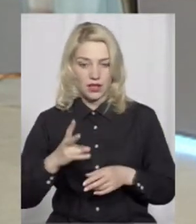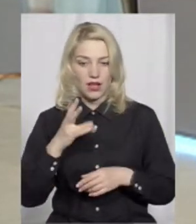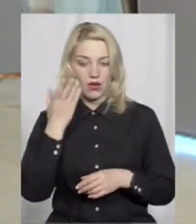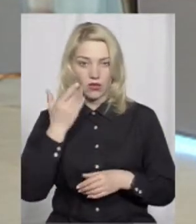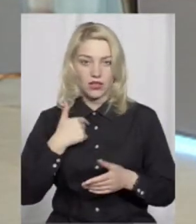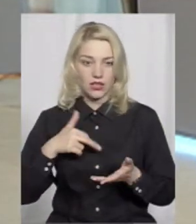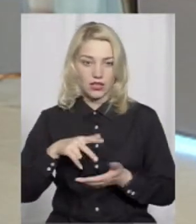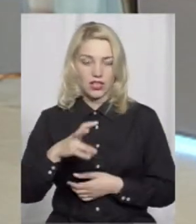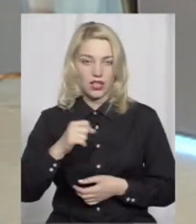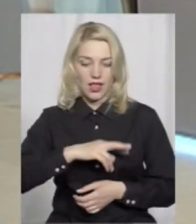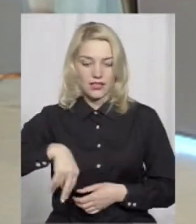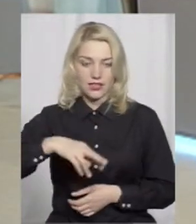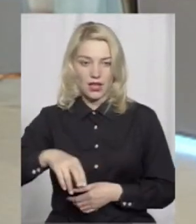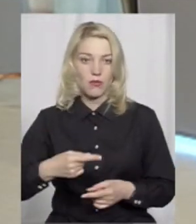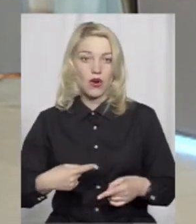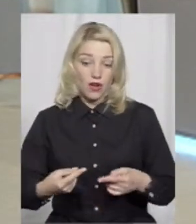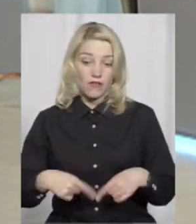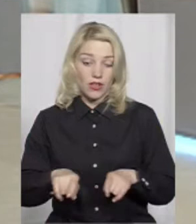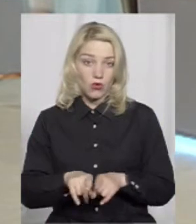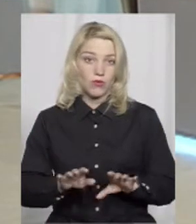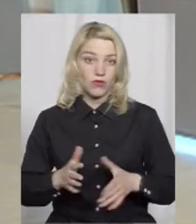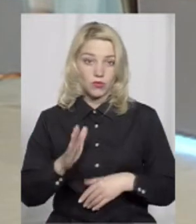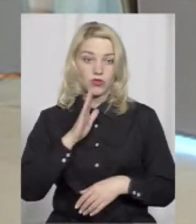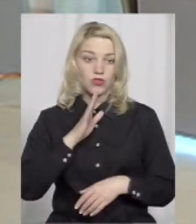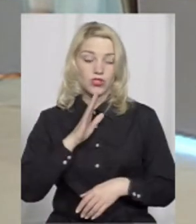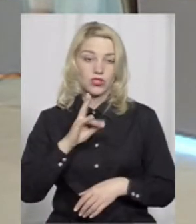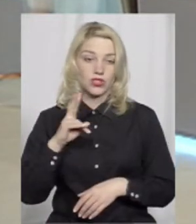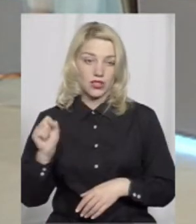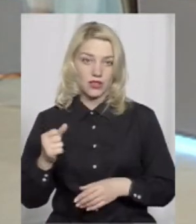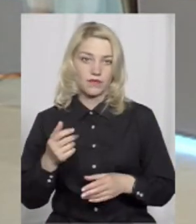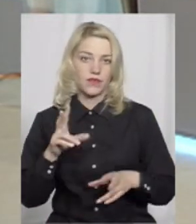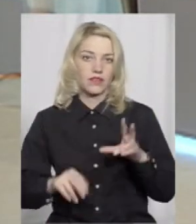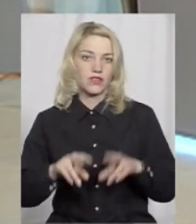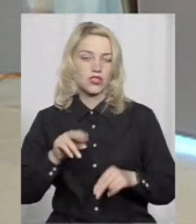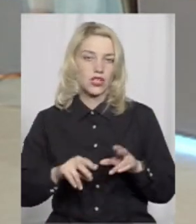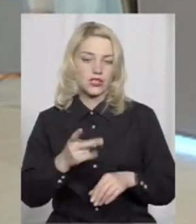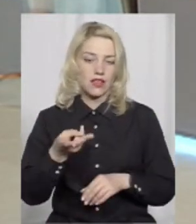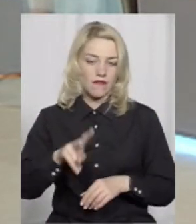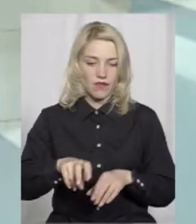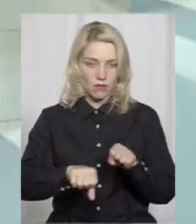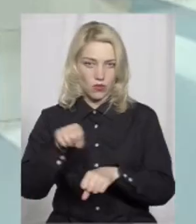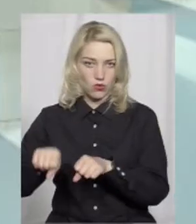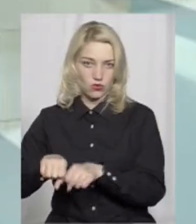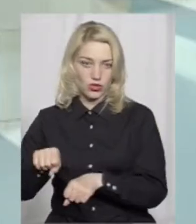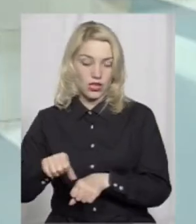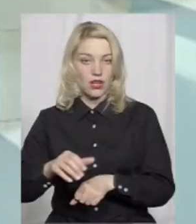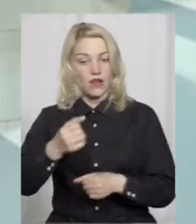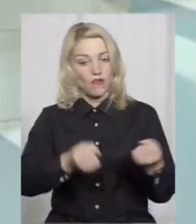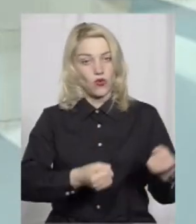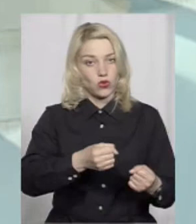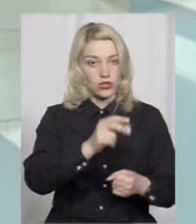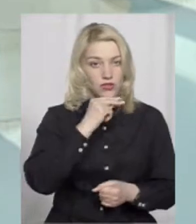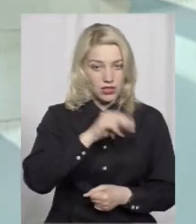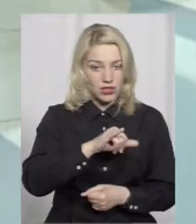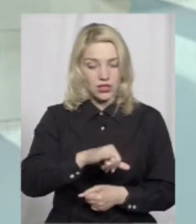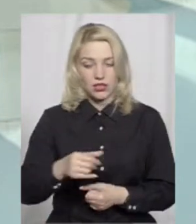вийти на зебру. І в даному випадку цих два, скажімо так, порушення, тобто зі сторони водія та зі сторони